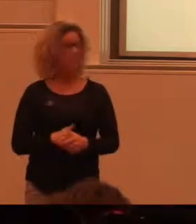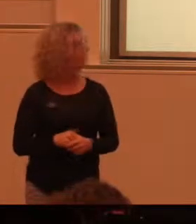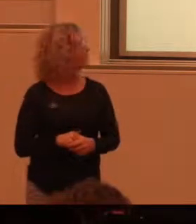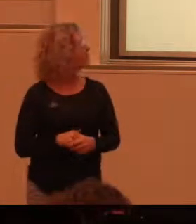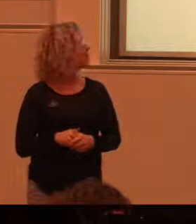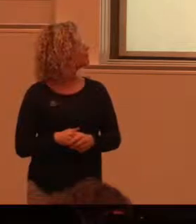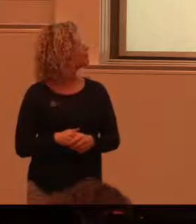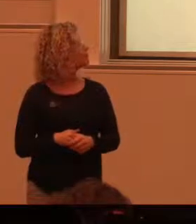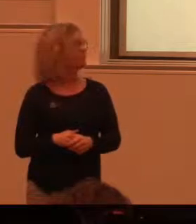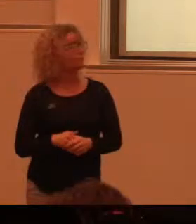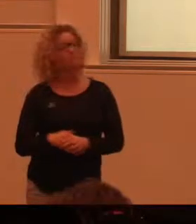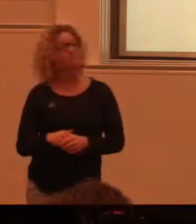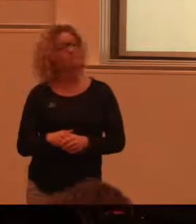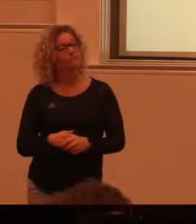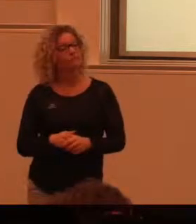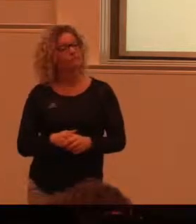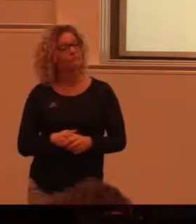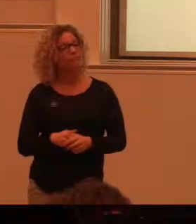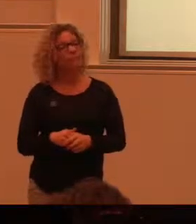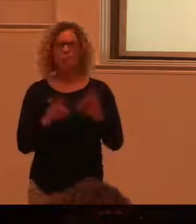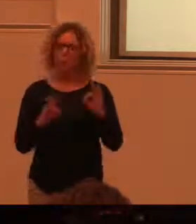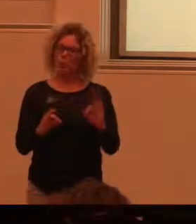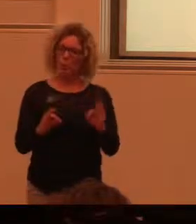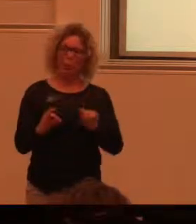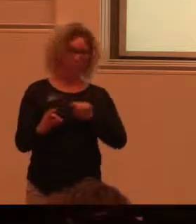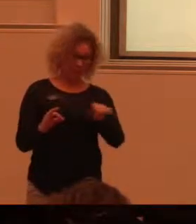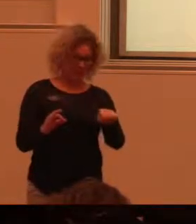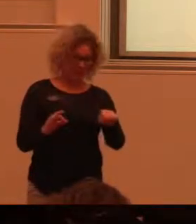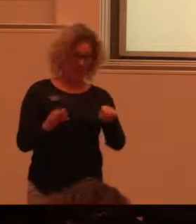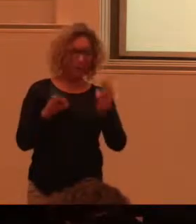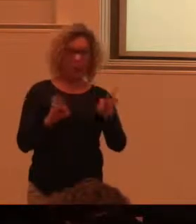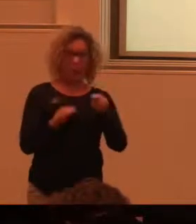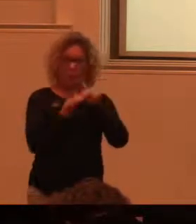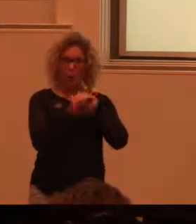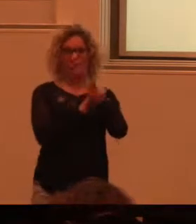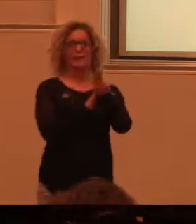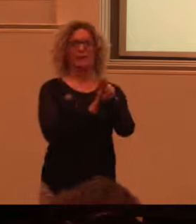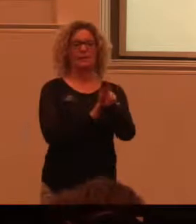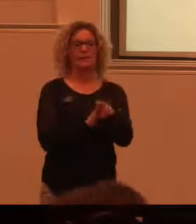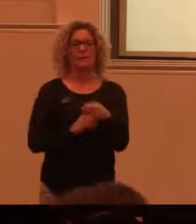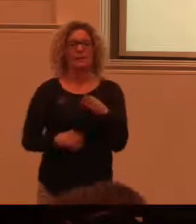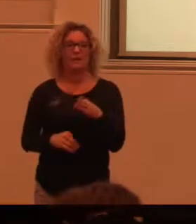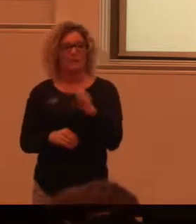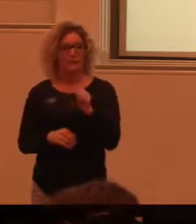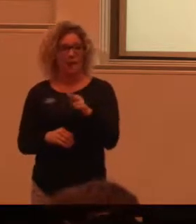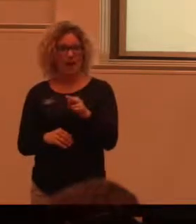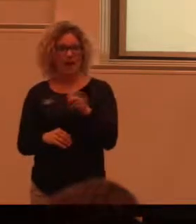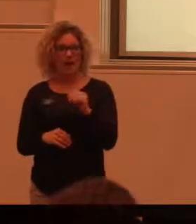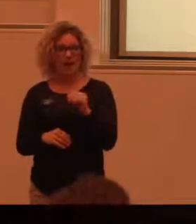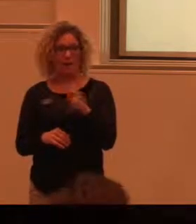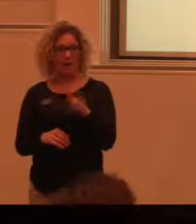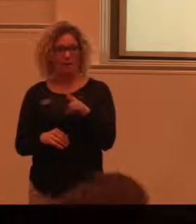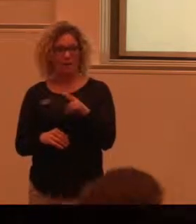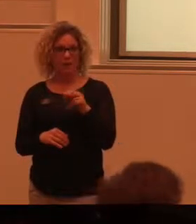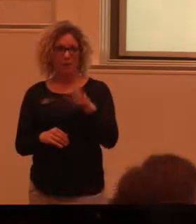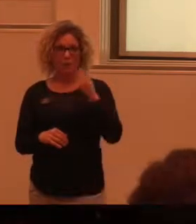En annan sak är då också att komma in. Som vad Per Anders Johansson pratade om förut.